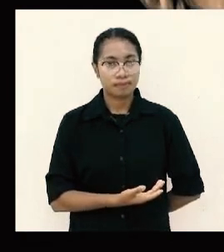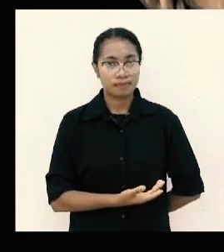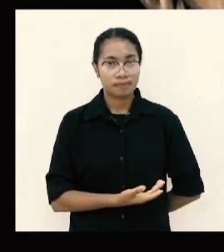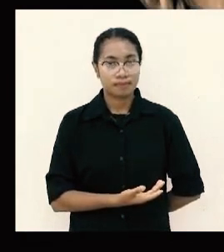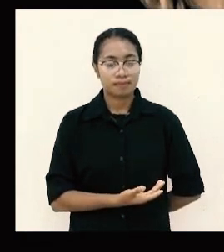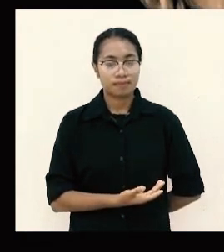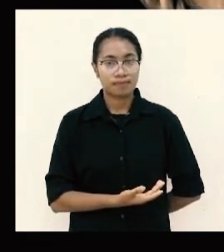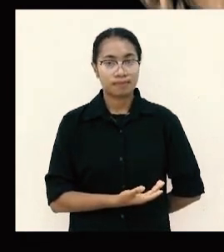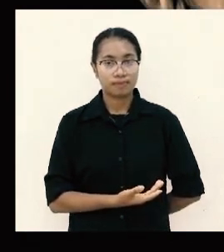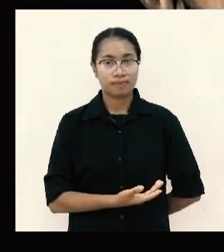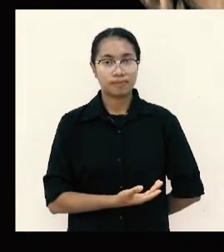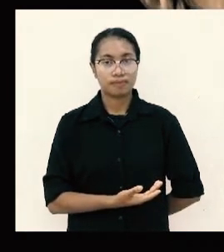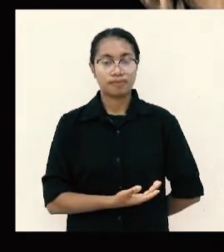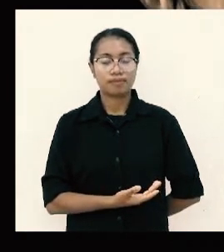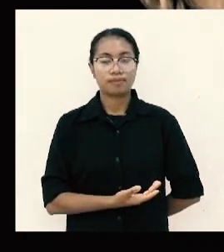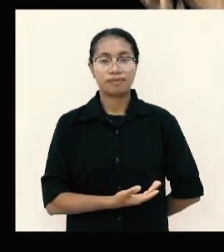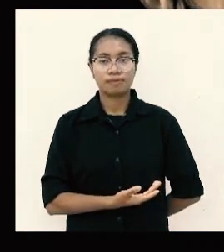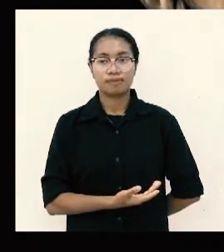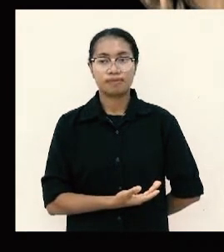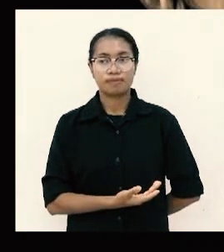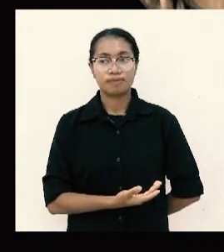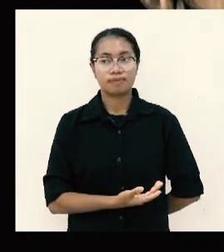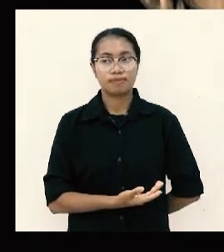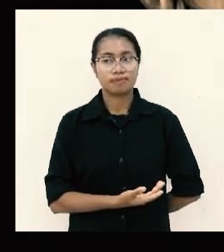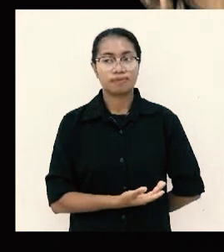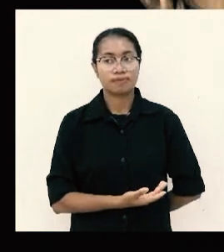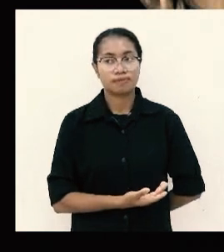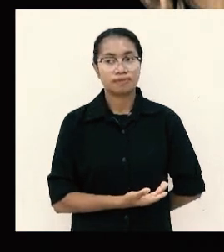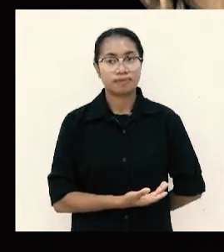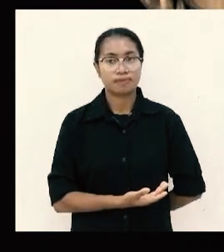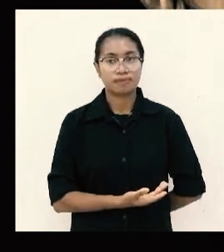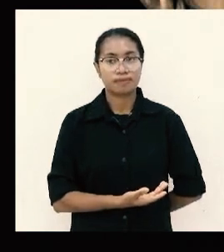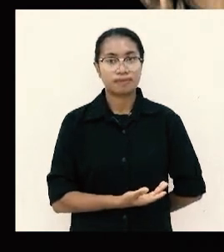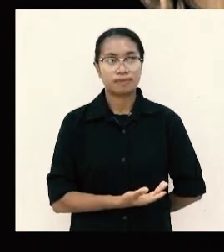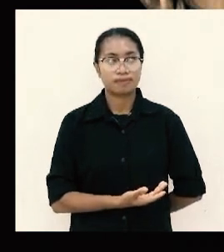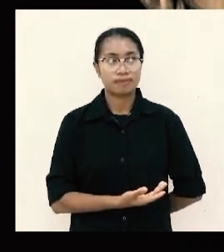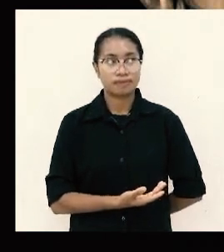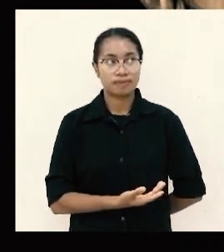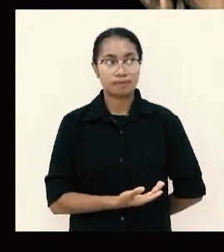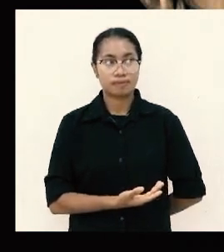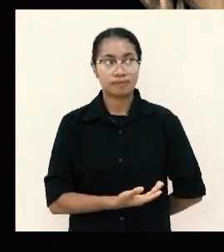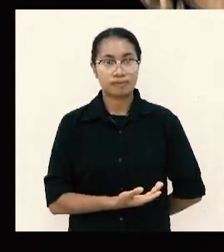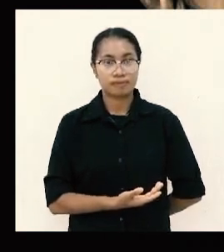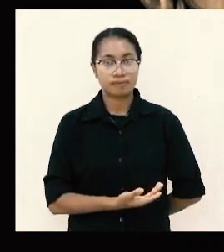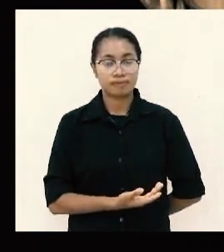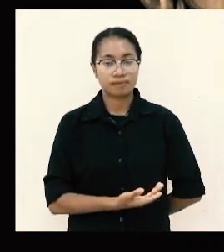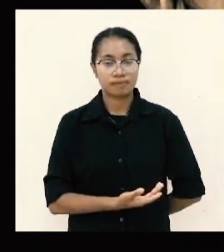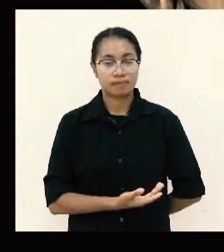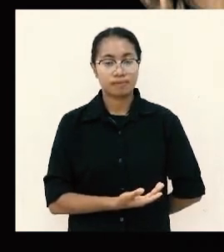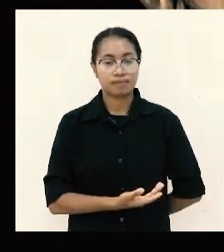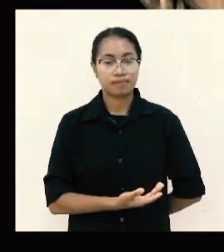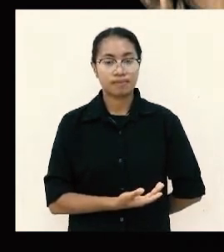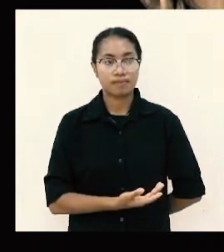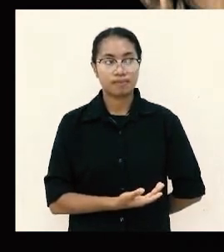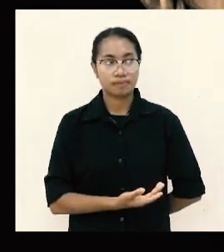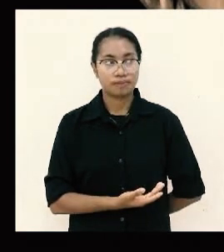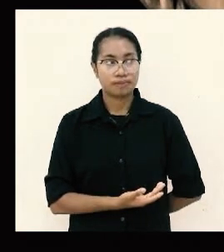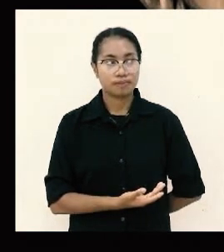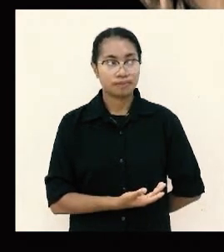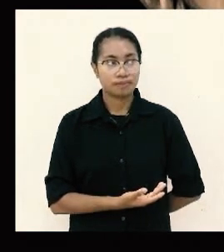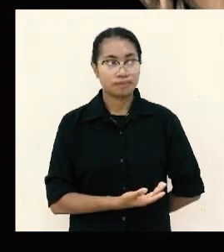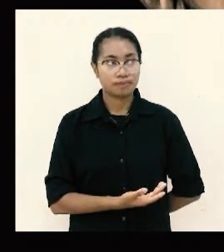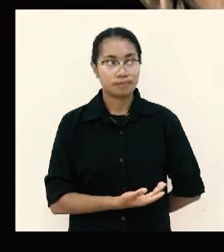kekayaan dan kemuliaannya dalam Kristus Yesus. Dimuliakanlah Allah dan Bapak kita selama-lamanya.